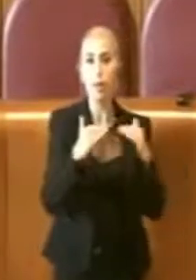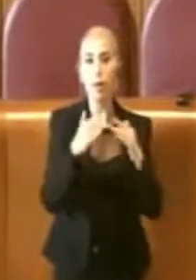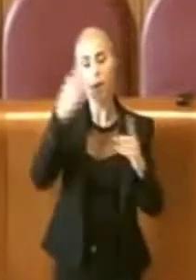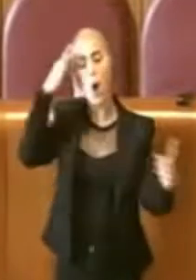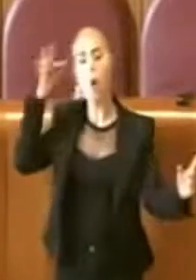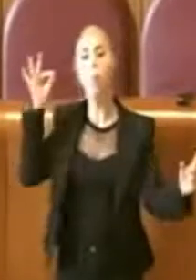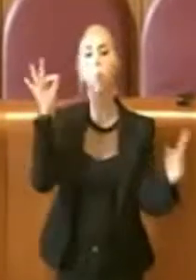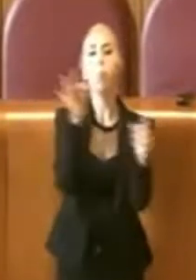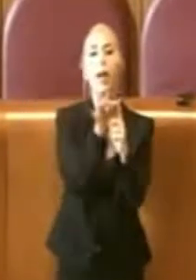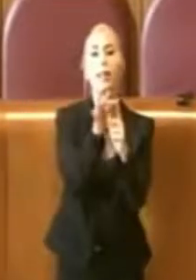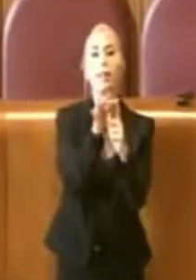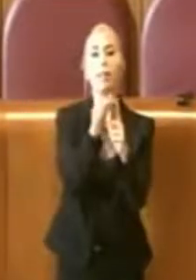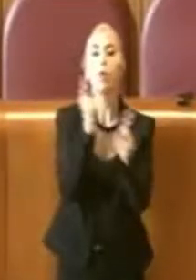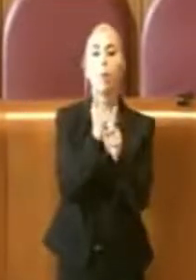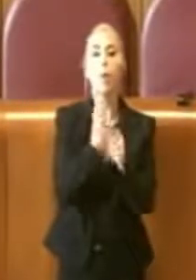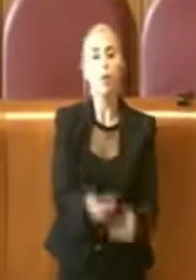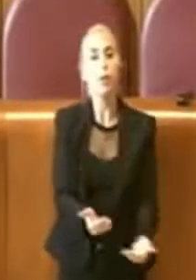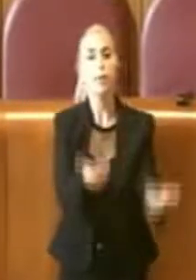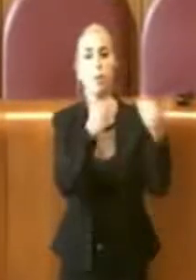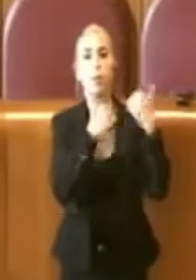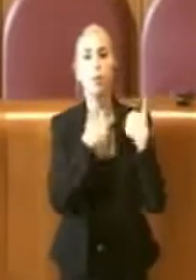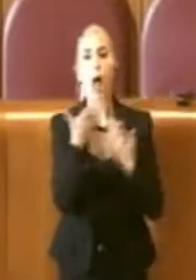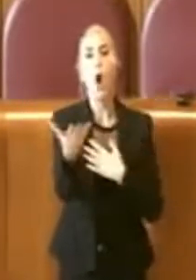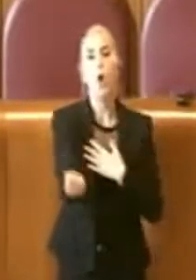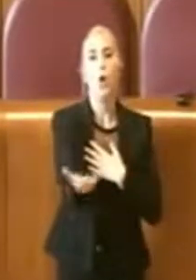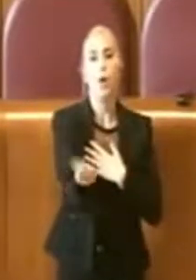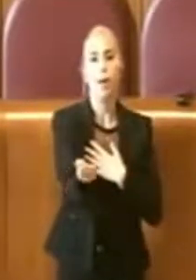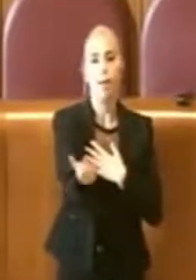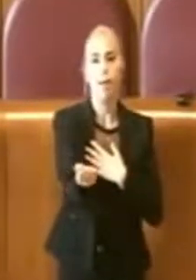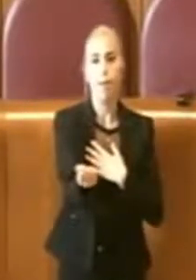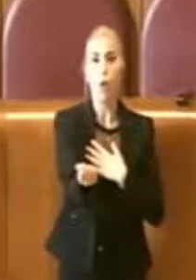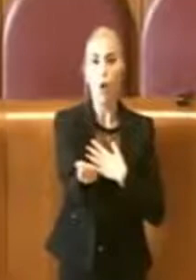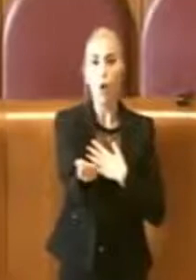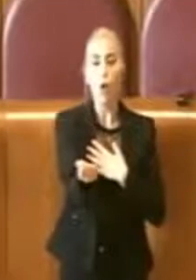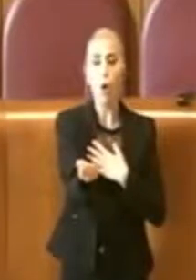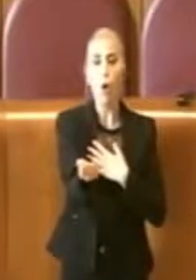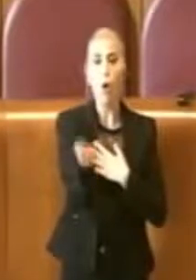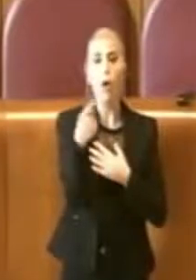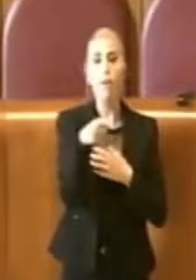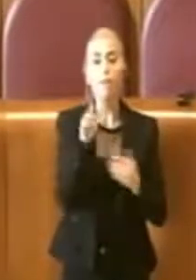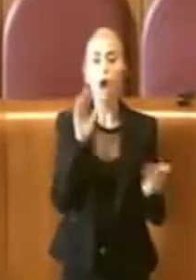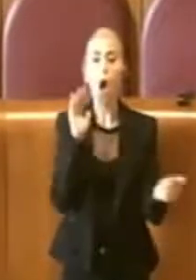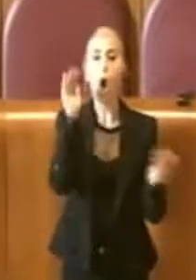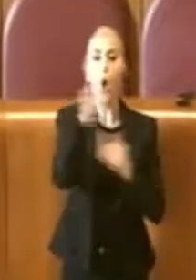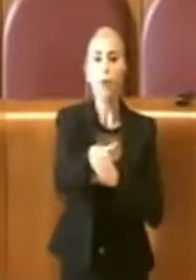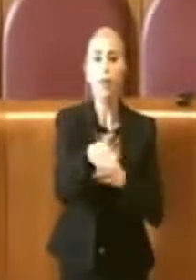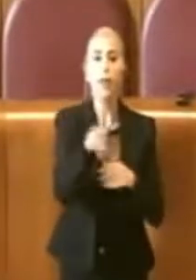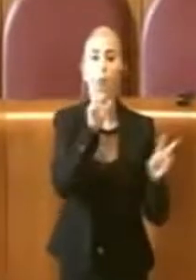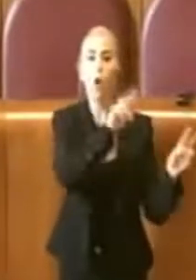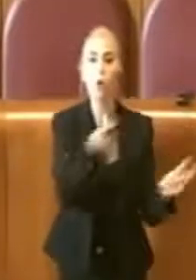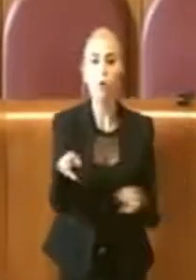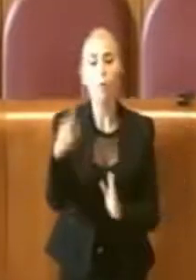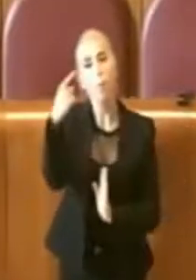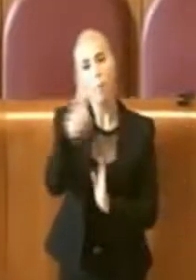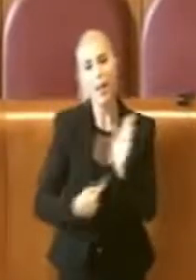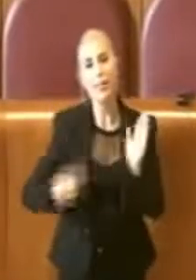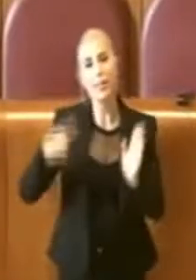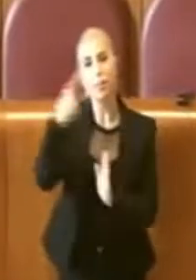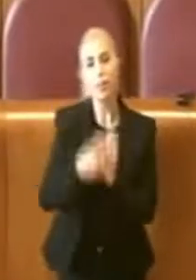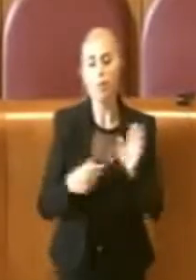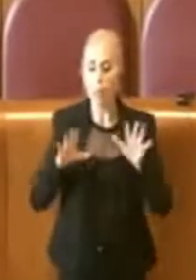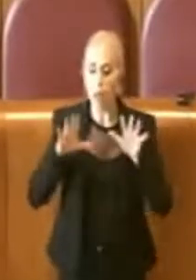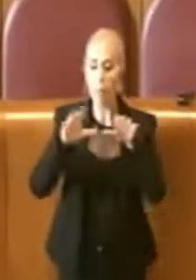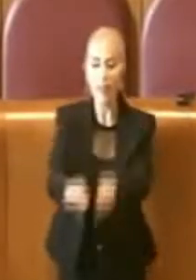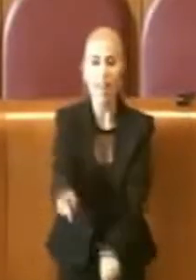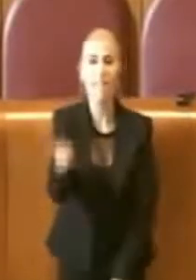affinché si prenda un impegno serio, concreto, e che vada anche monitorato nei prossimi mesi. Per cui anche l'impegno è